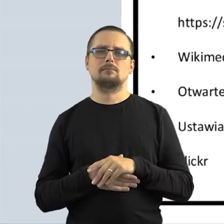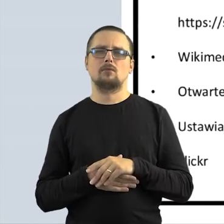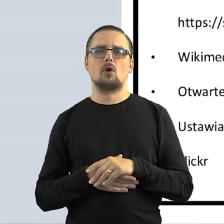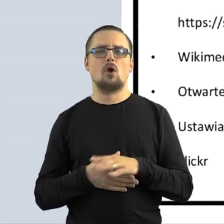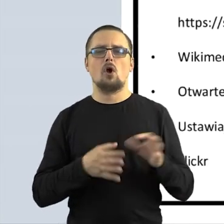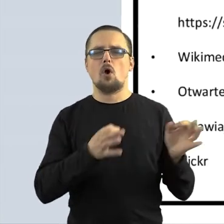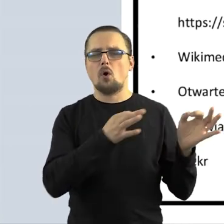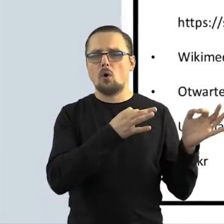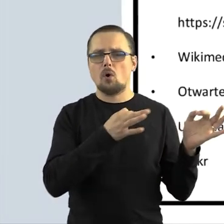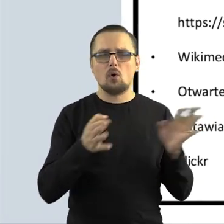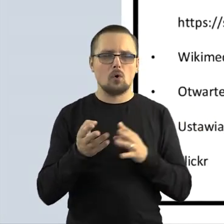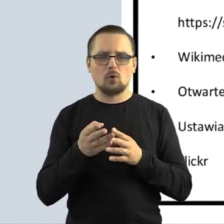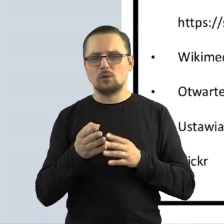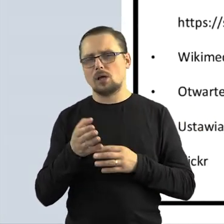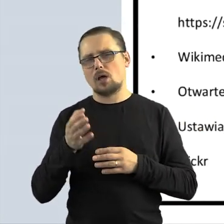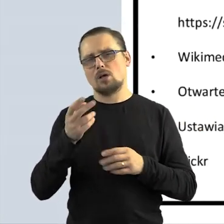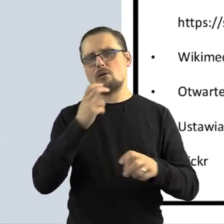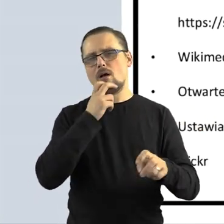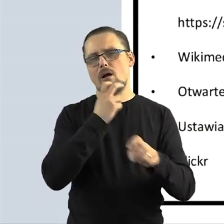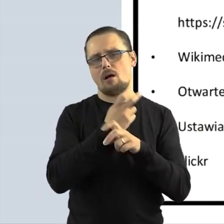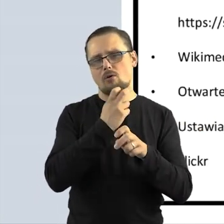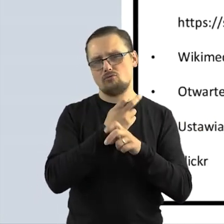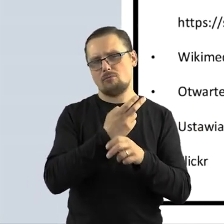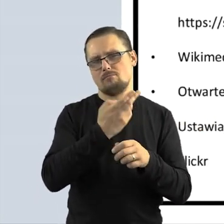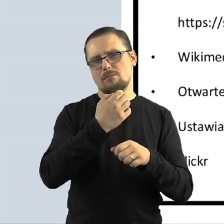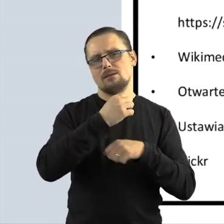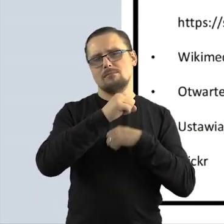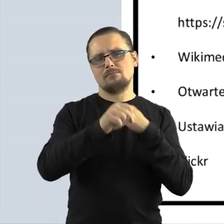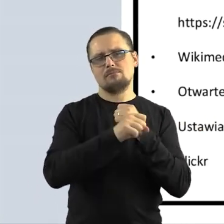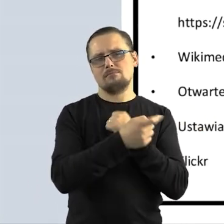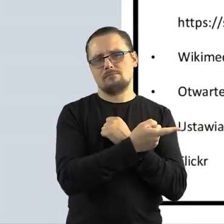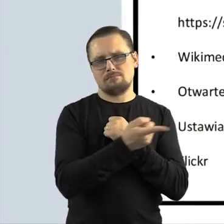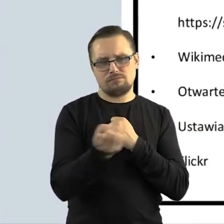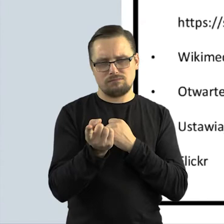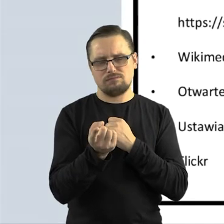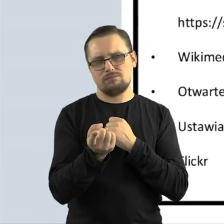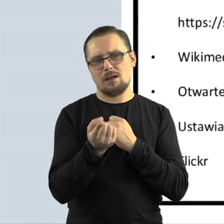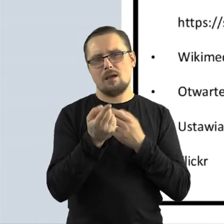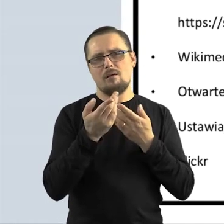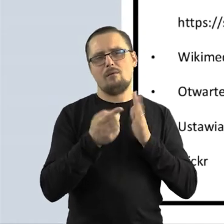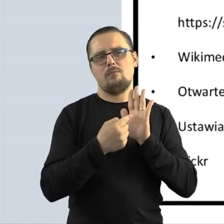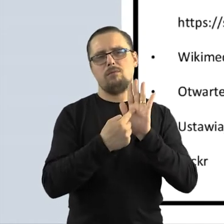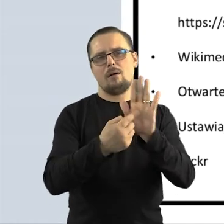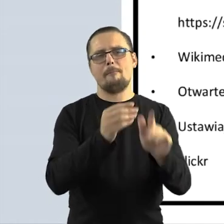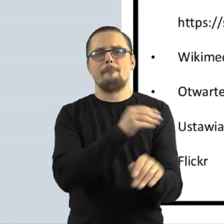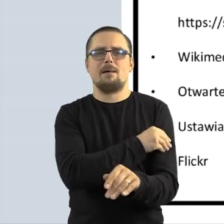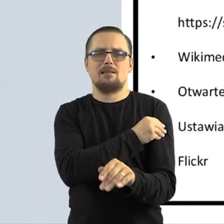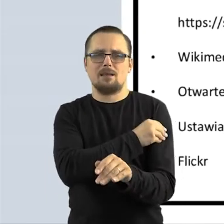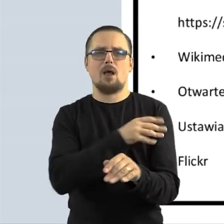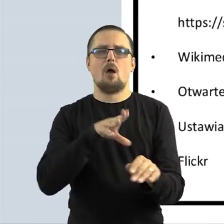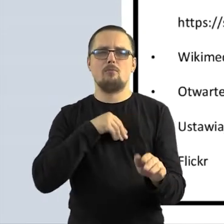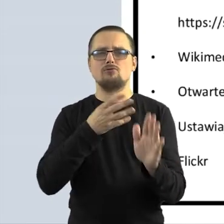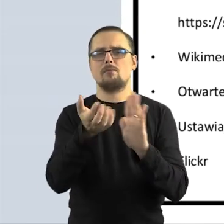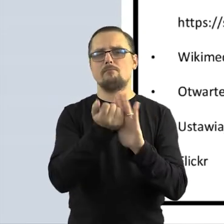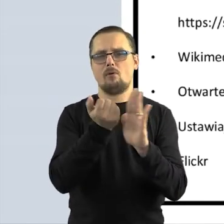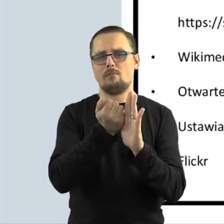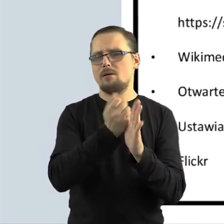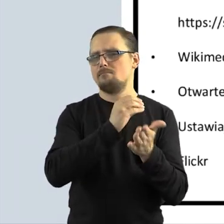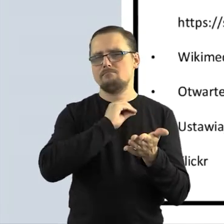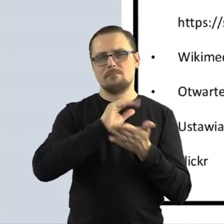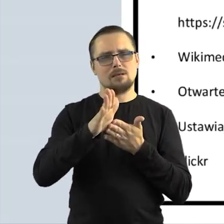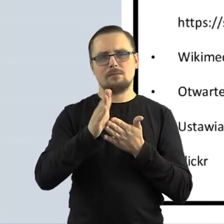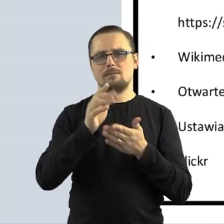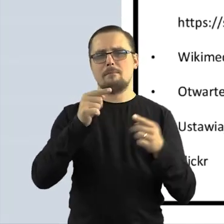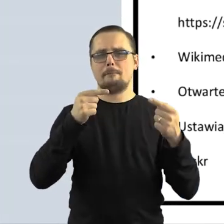automatycznie jest za Państwa odrobiona praca domowa i jest sprawdzone, co Państwo mogą wykorzystywać nieodpłatnie i bezgodnie z